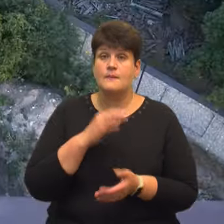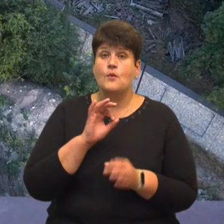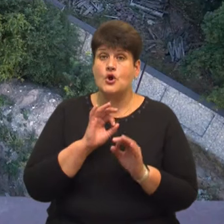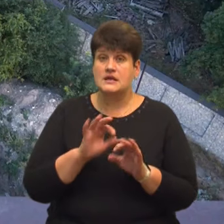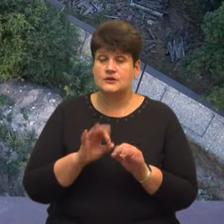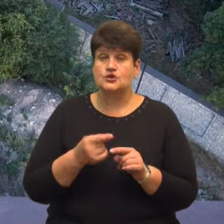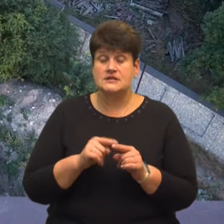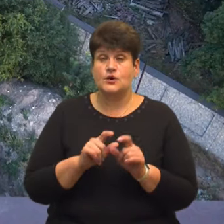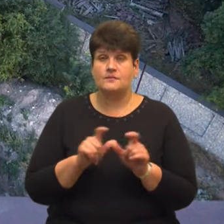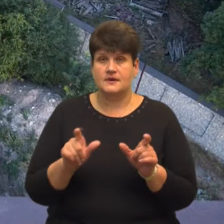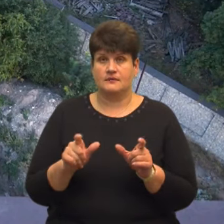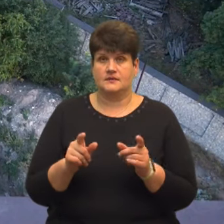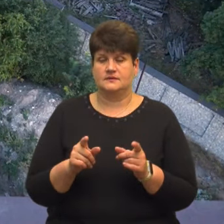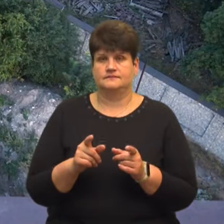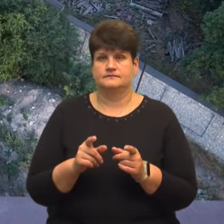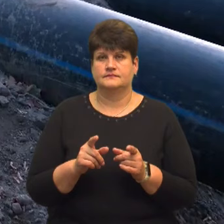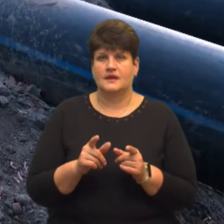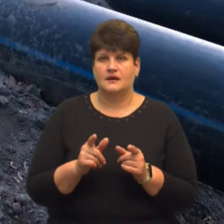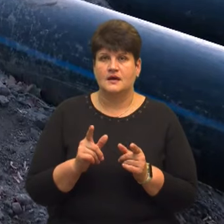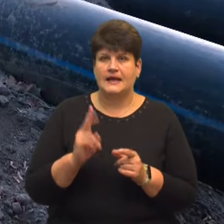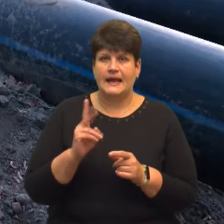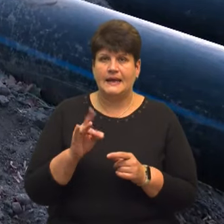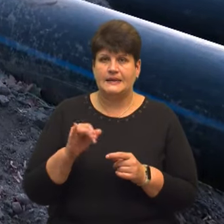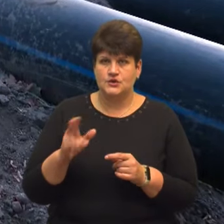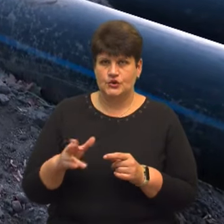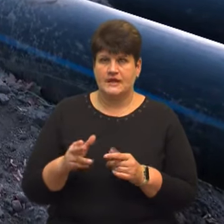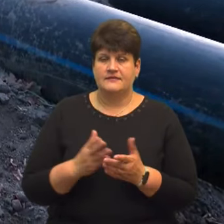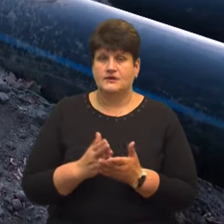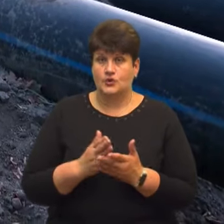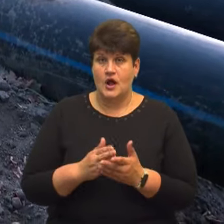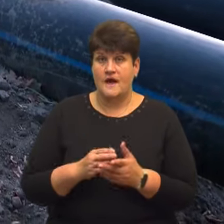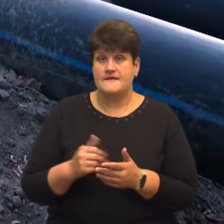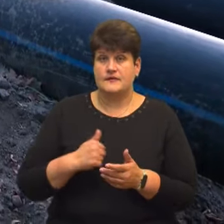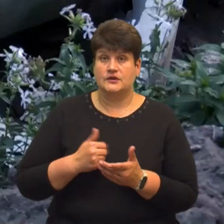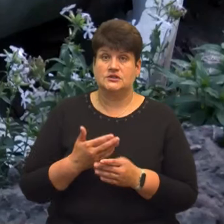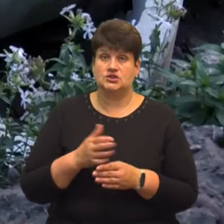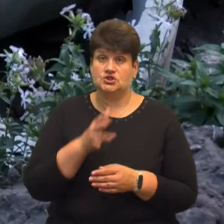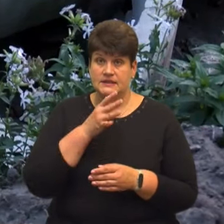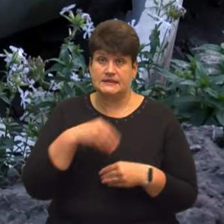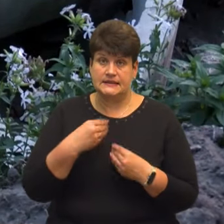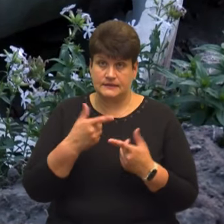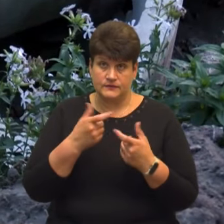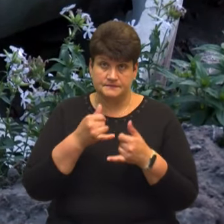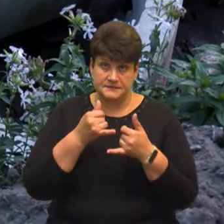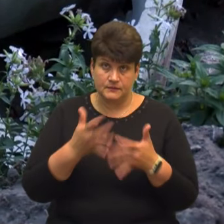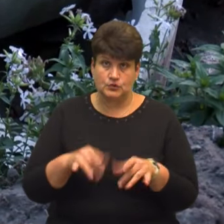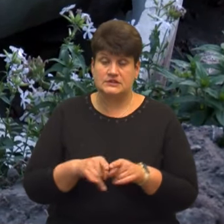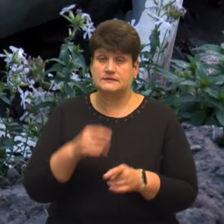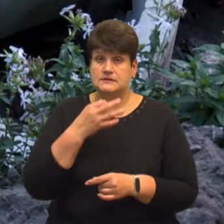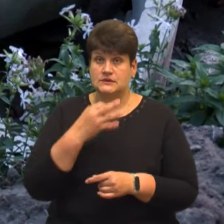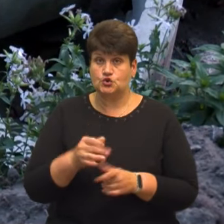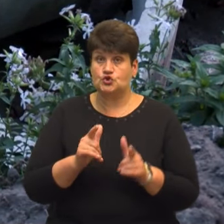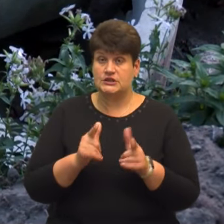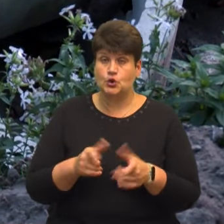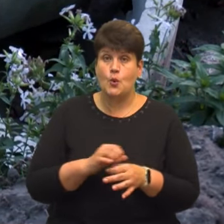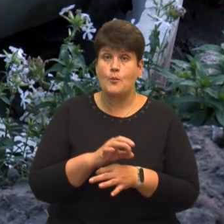що це об'єкт критичної інфраструктури, тому у воєнний час надати таку інформацію не можуть. Також повідомили, що згідно